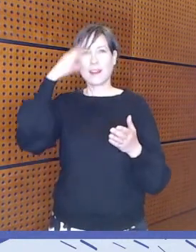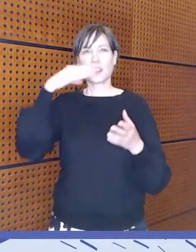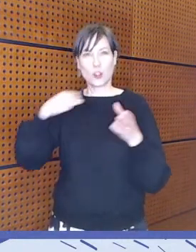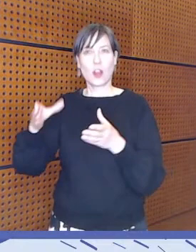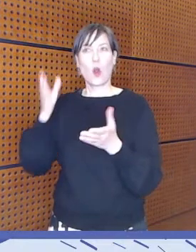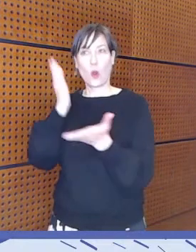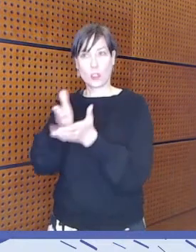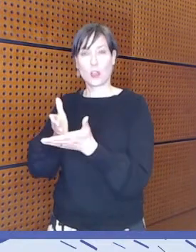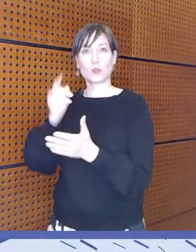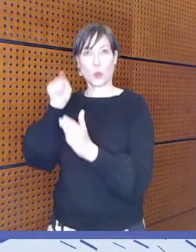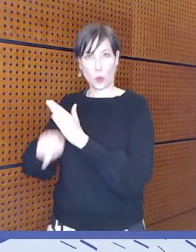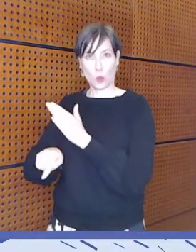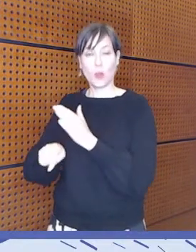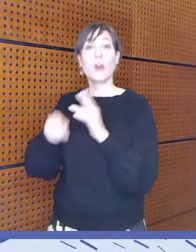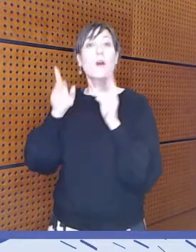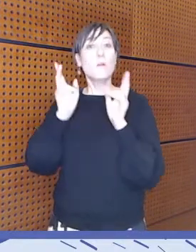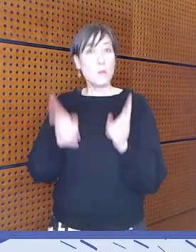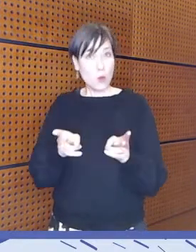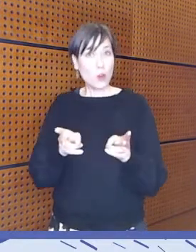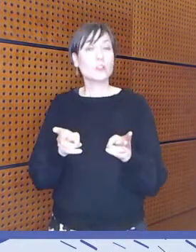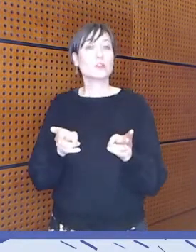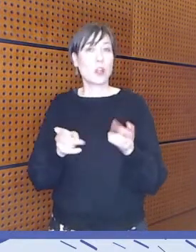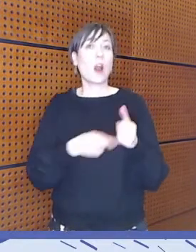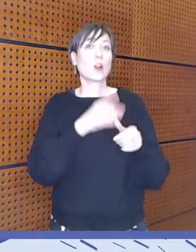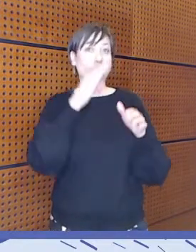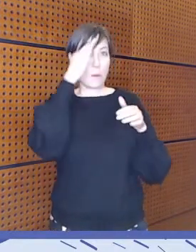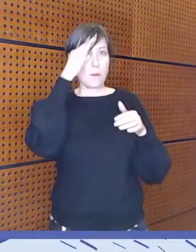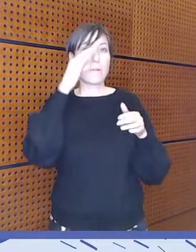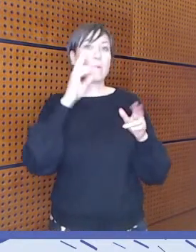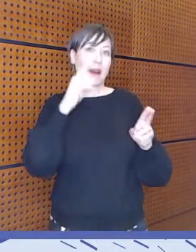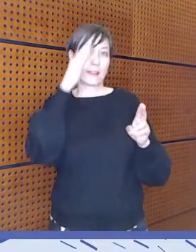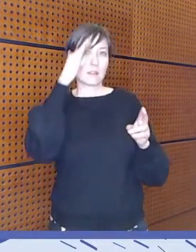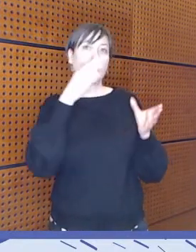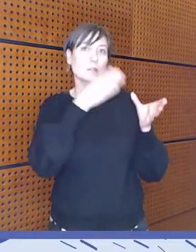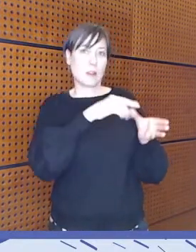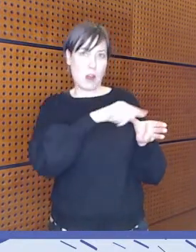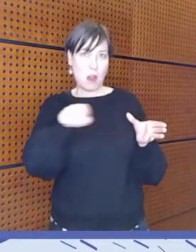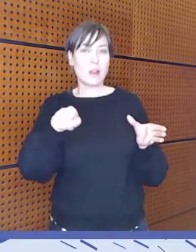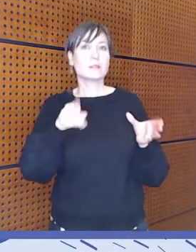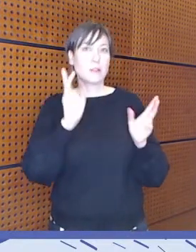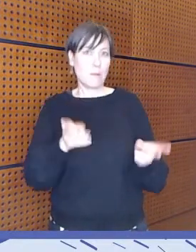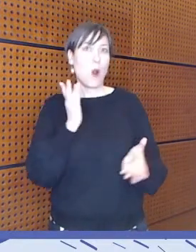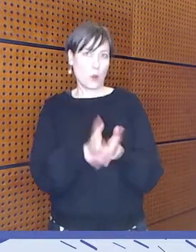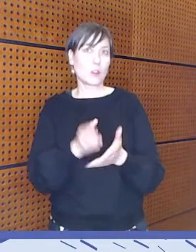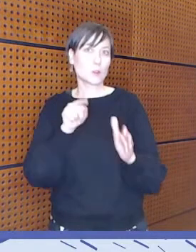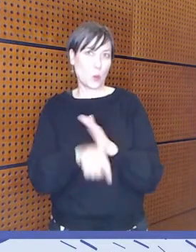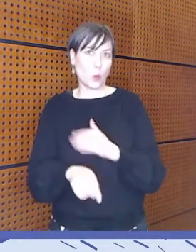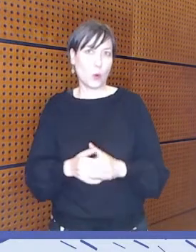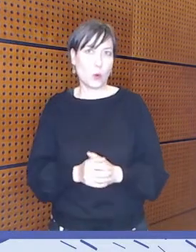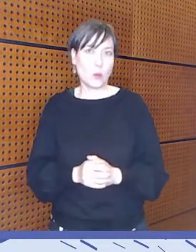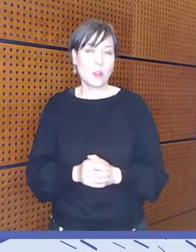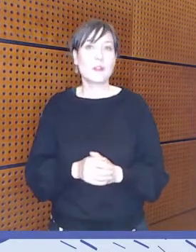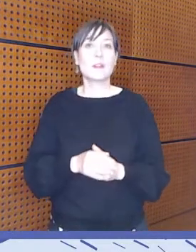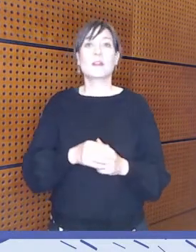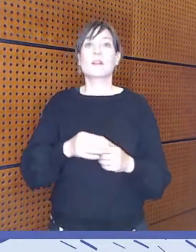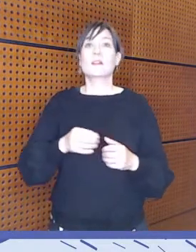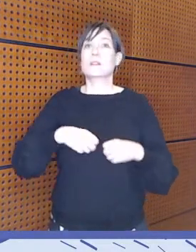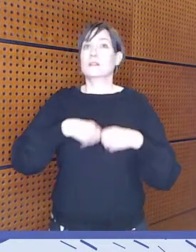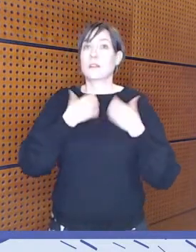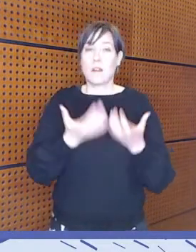kuuluvat yhdenvertaisesti myös alkuperäiskansalle, aina sananvapaudesta